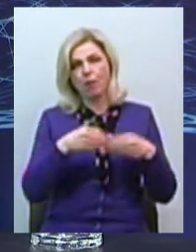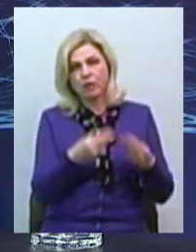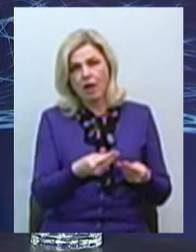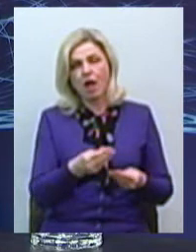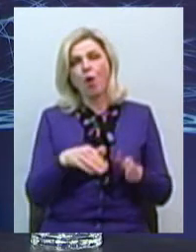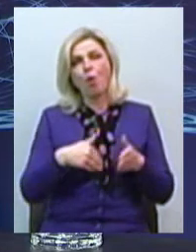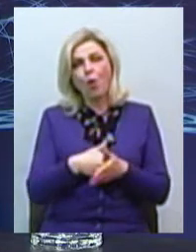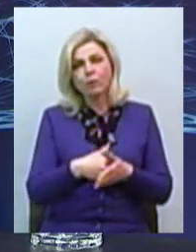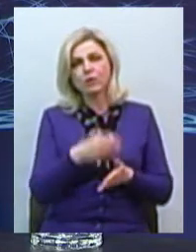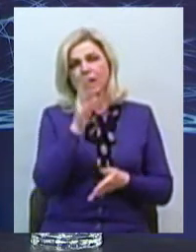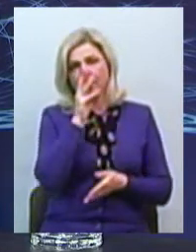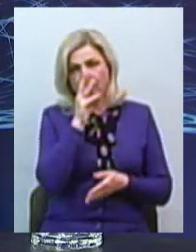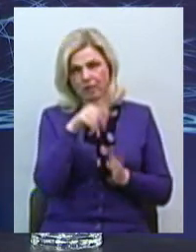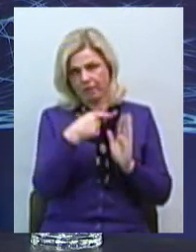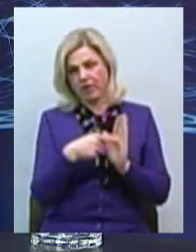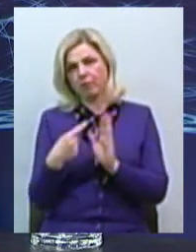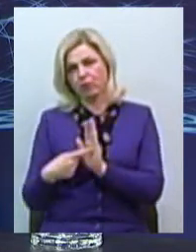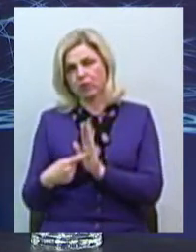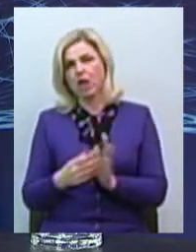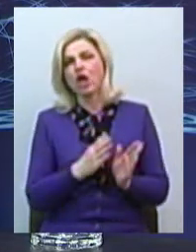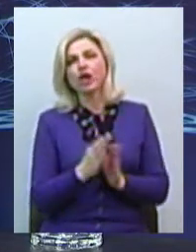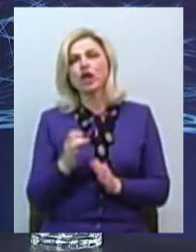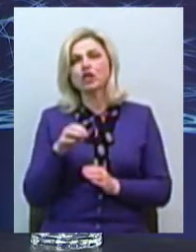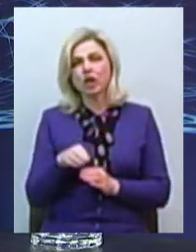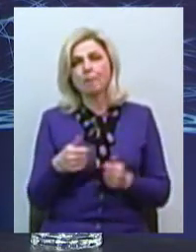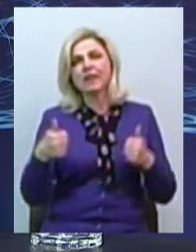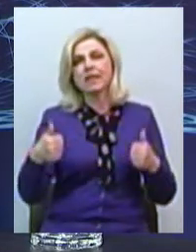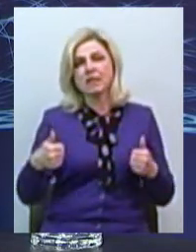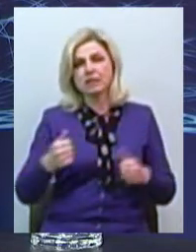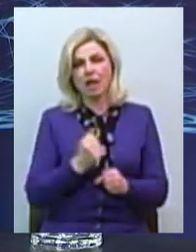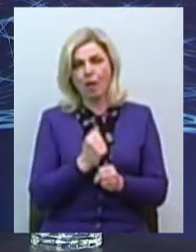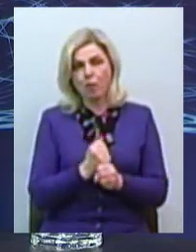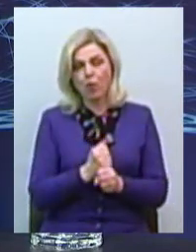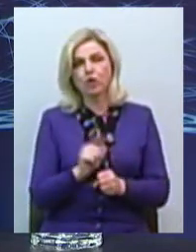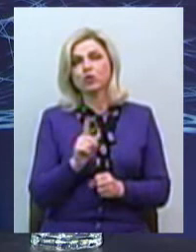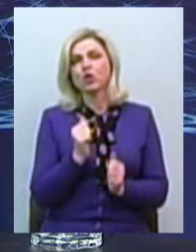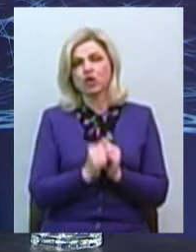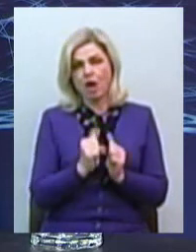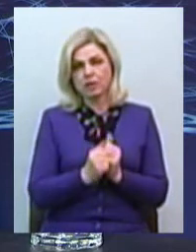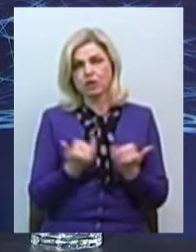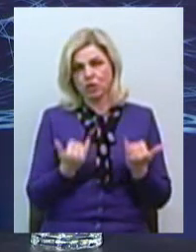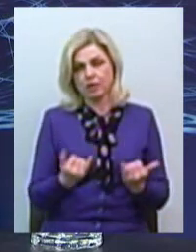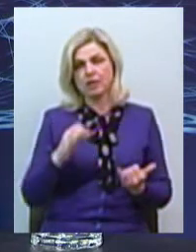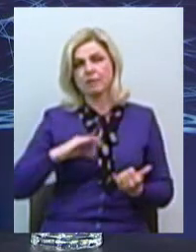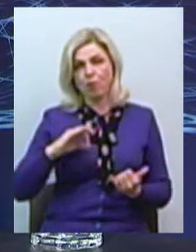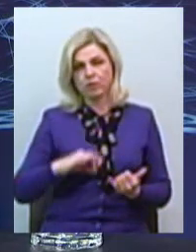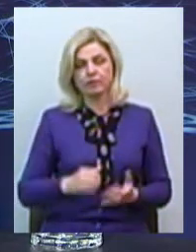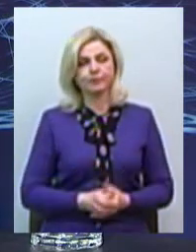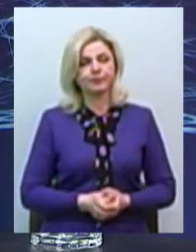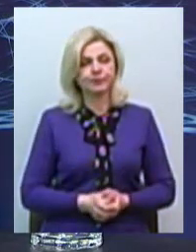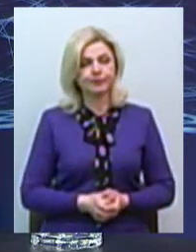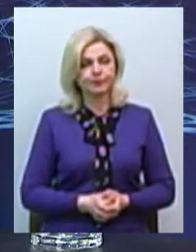заробітна плата, так званий режим дистанційної роботи, який зараз часто використовується в організаціях.